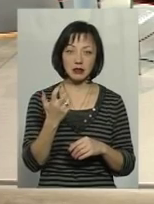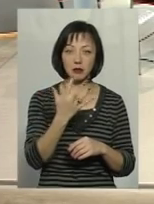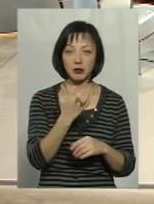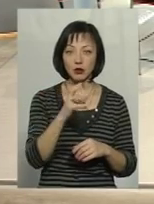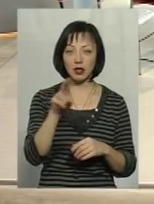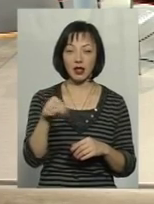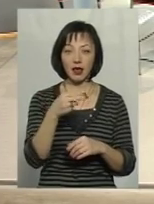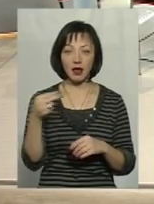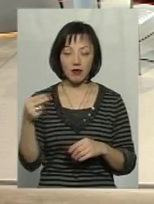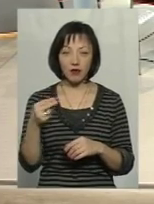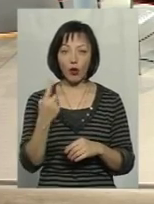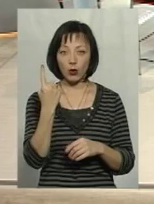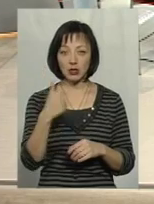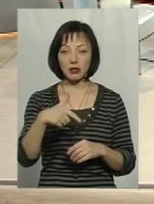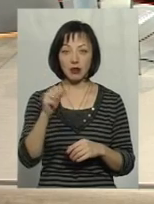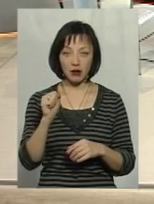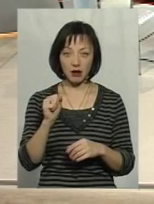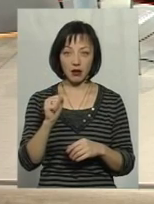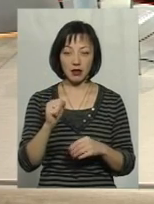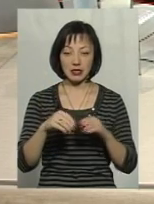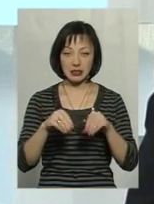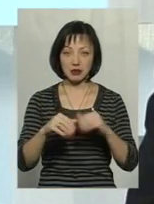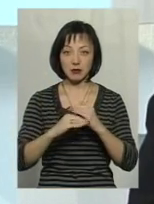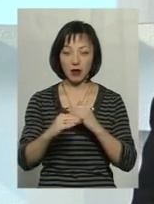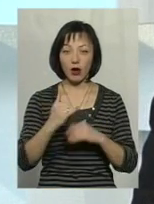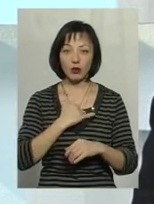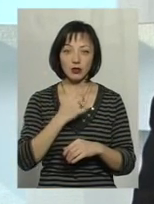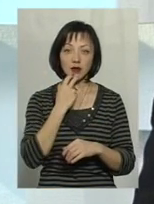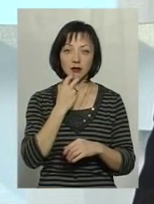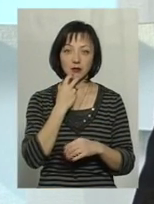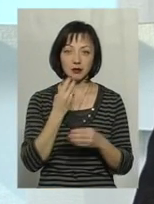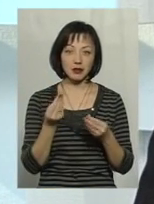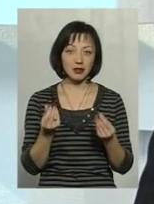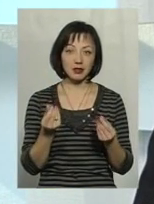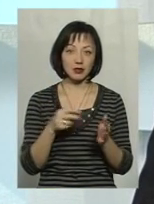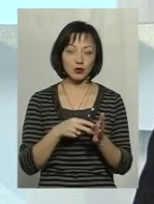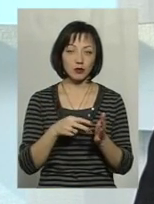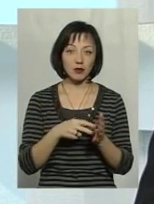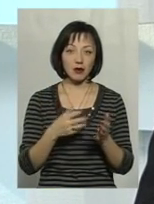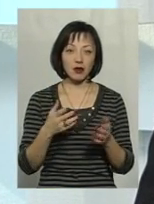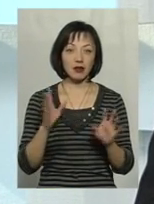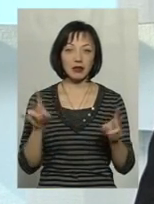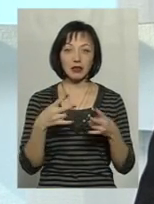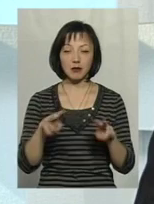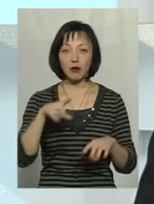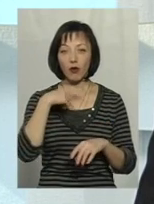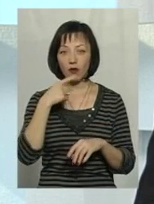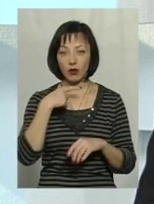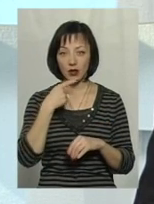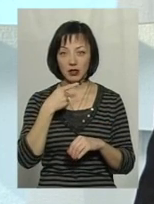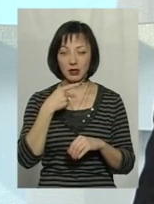на гектар рілі. А у нас зовсім смішна ця сума, про неї навіть не варто говорити.